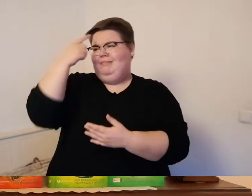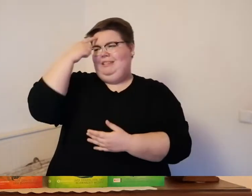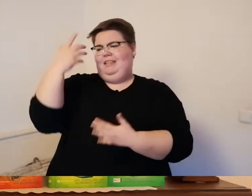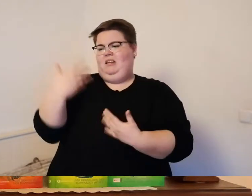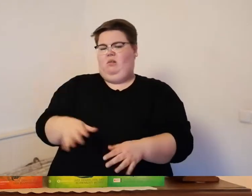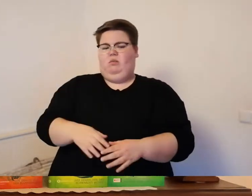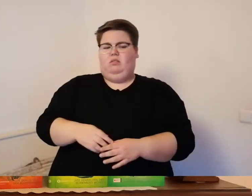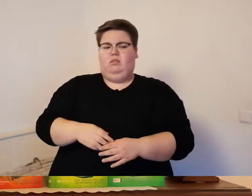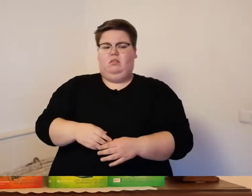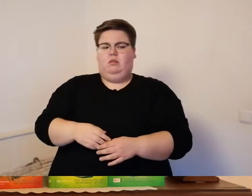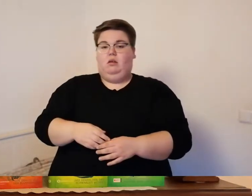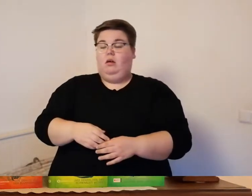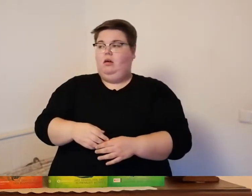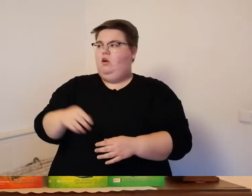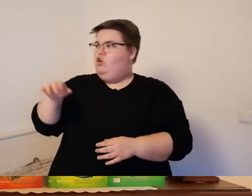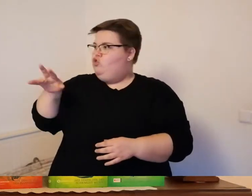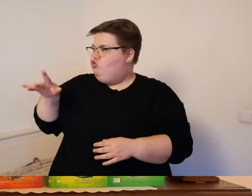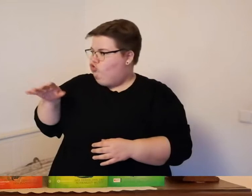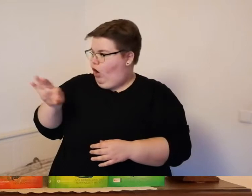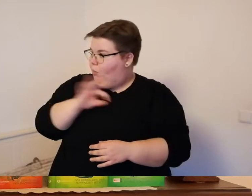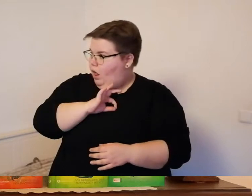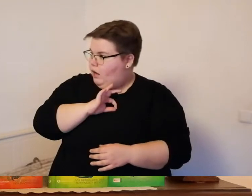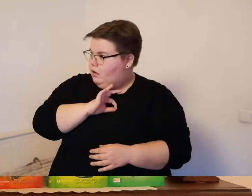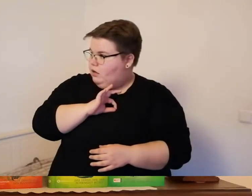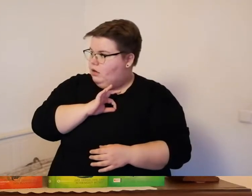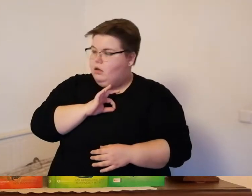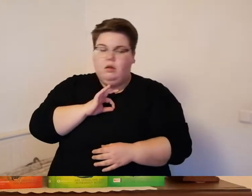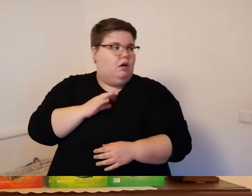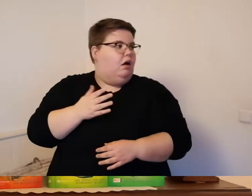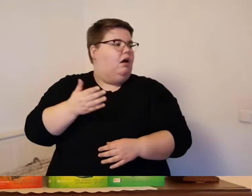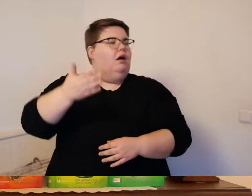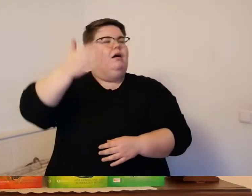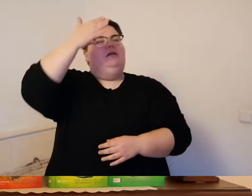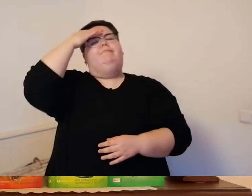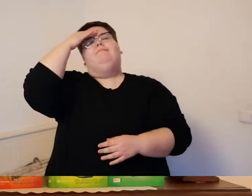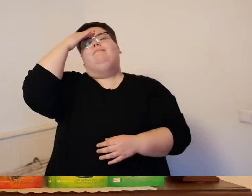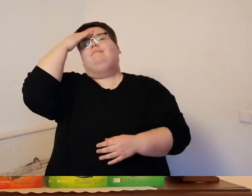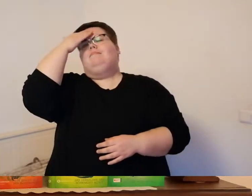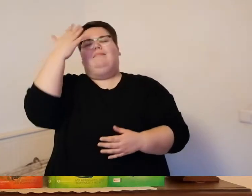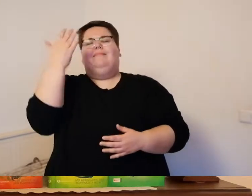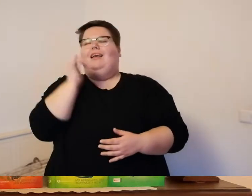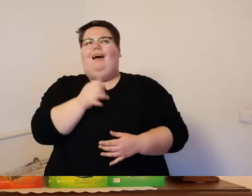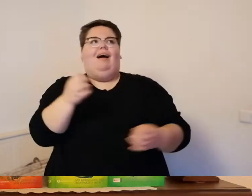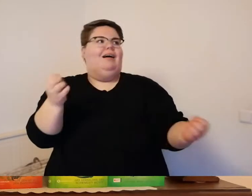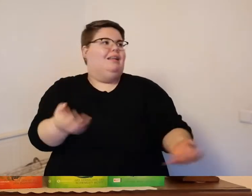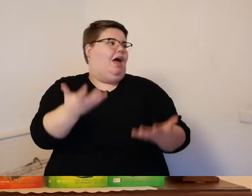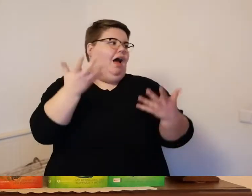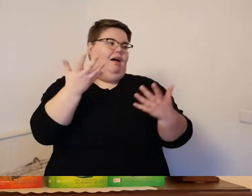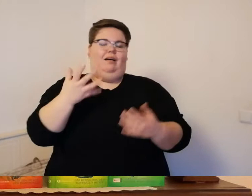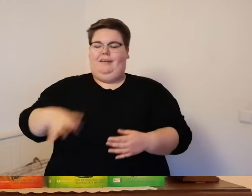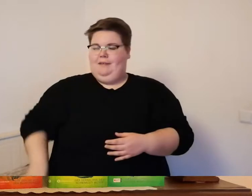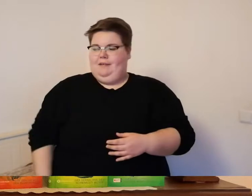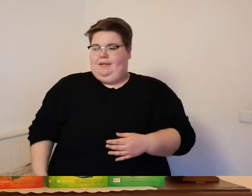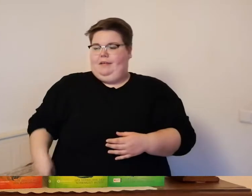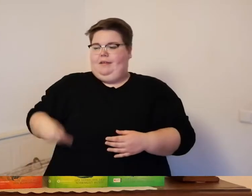amulett noch eric hätte sich fast vor die stirn geschlagen wieso war ihnen das nicht eher eingefallen hastig griff